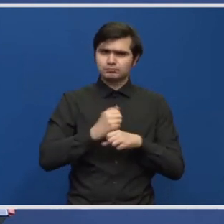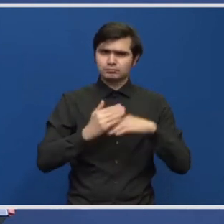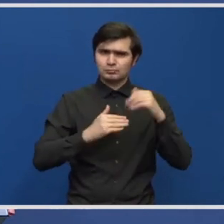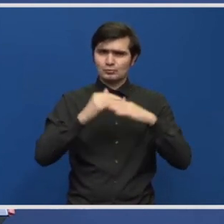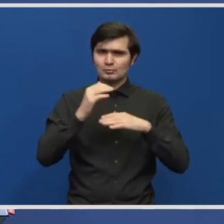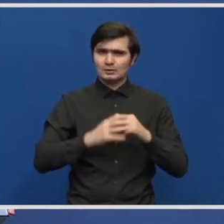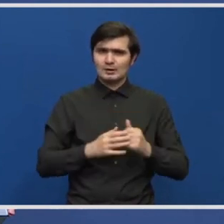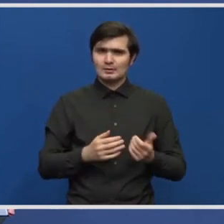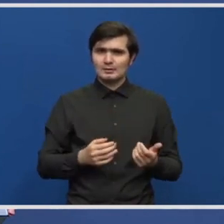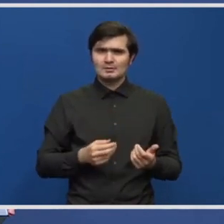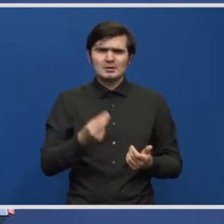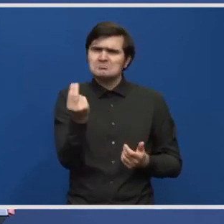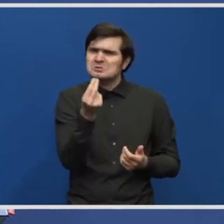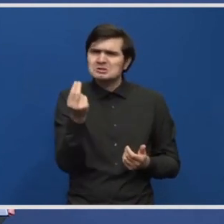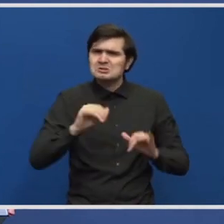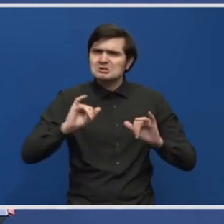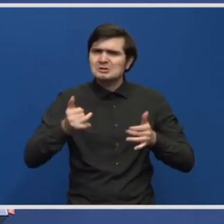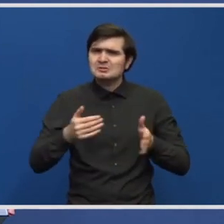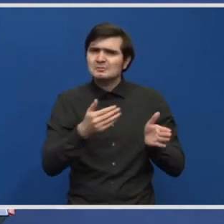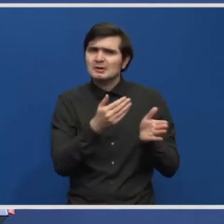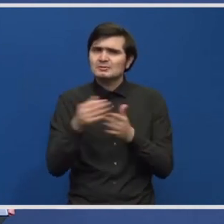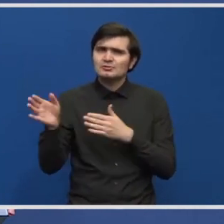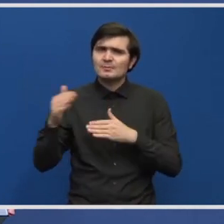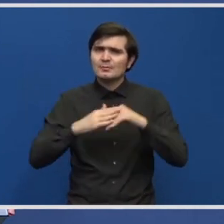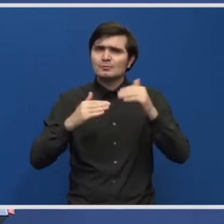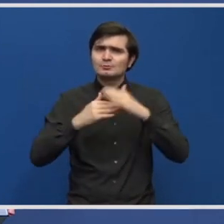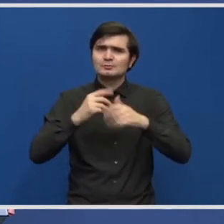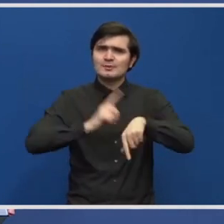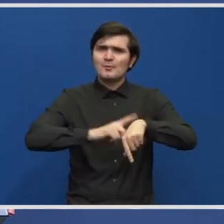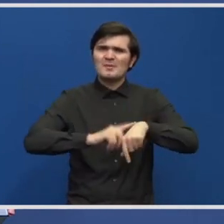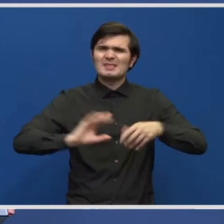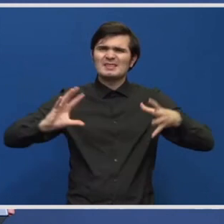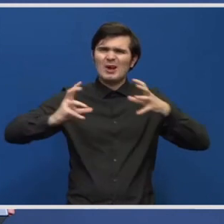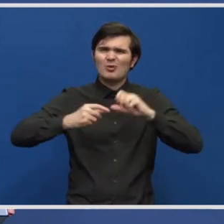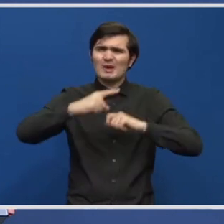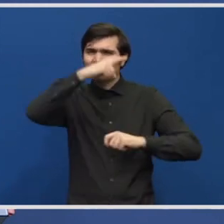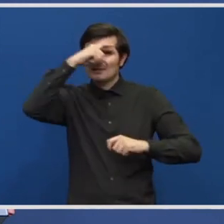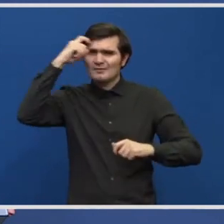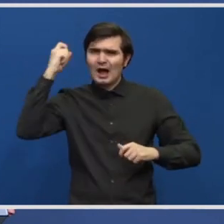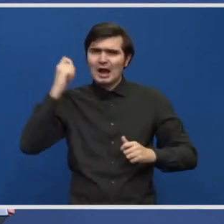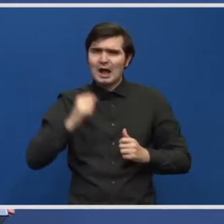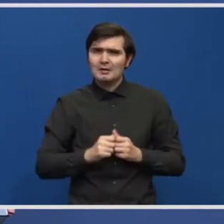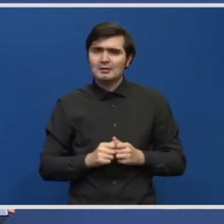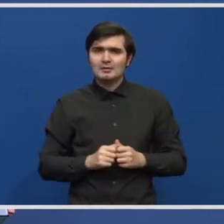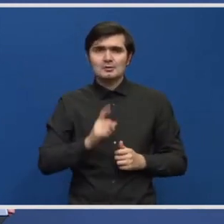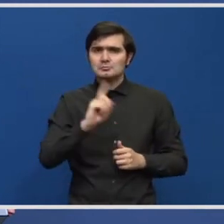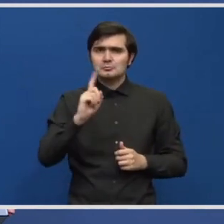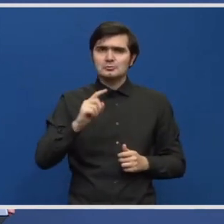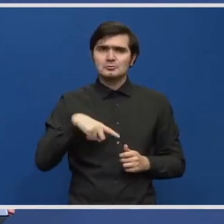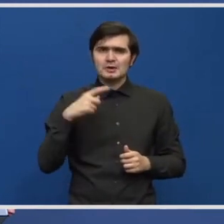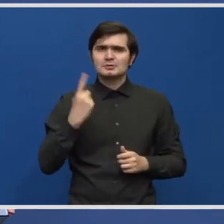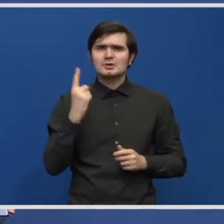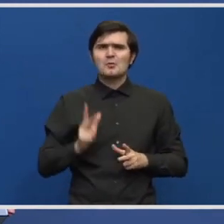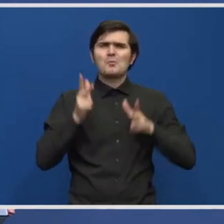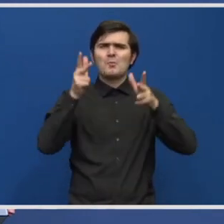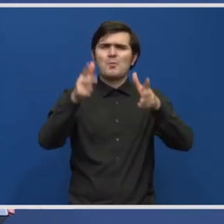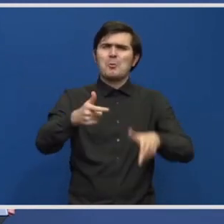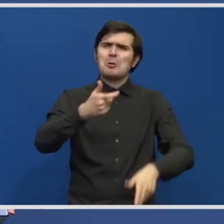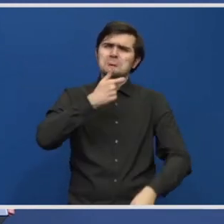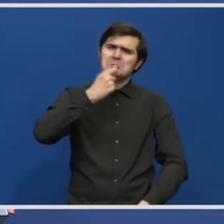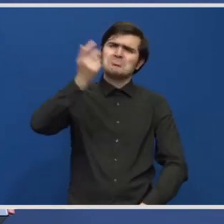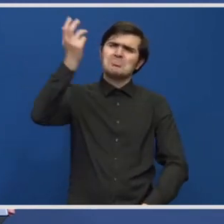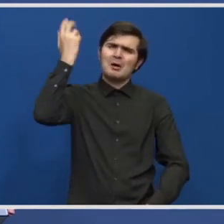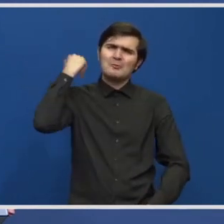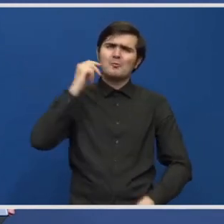pornim aceste lucrări în momente aglomerate, să spun așa, începe vara? Nu le pornim în momente aglomerate. E un pod din anii 30, care n-a mai